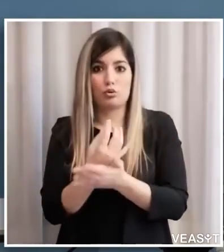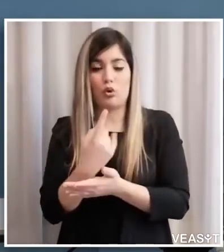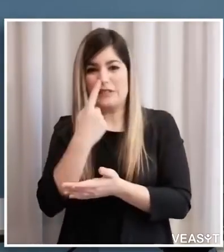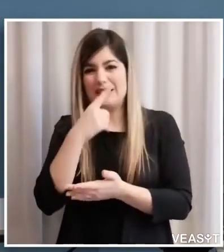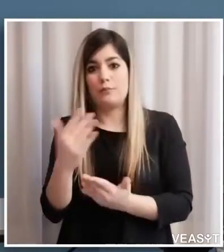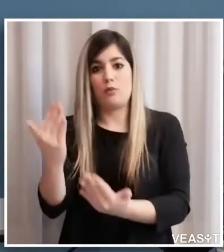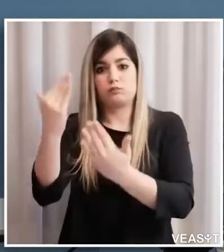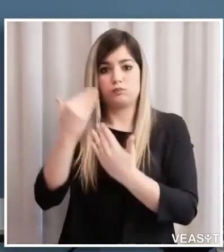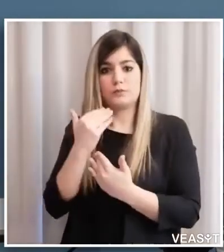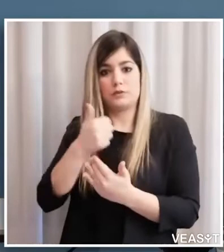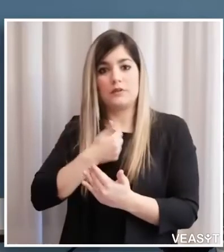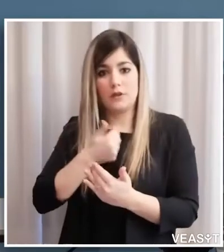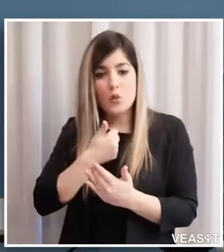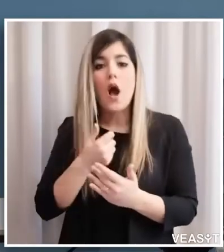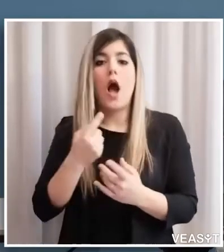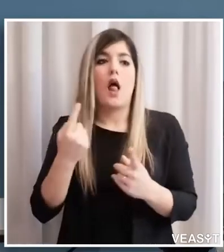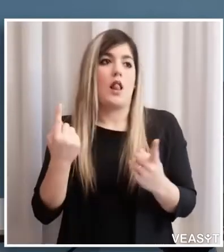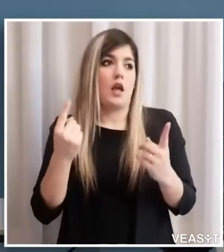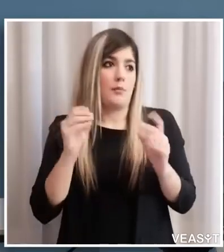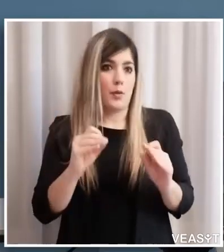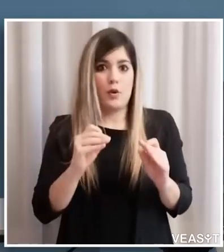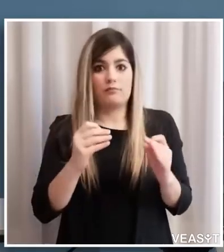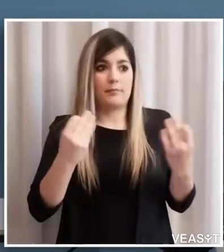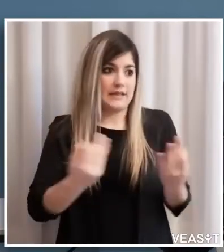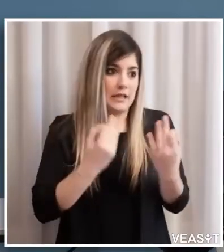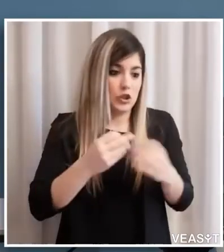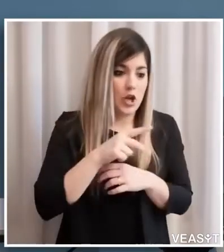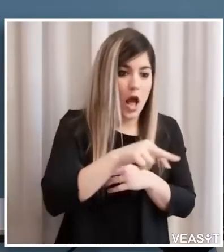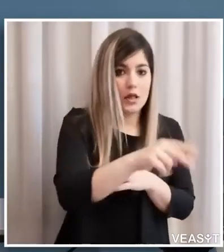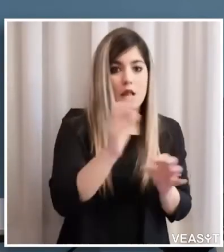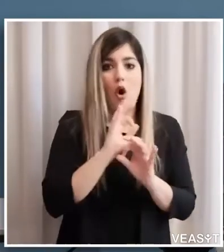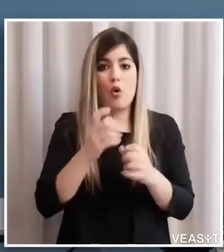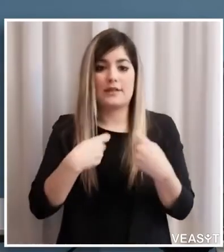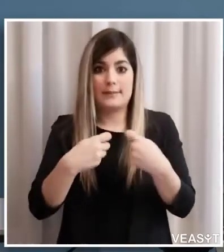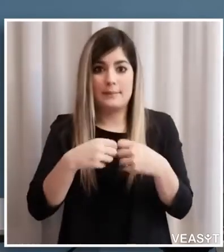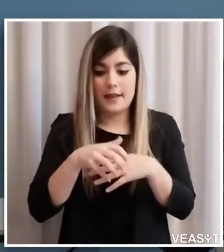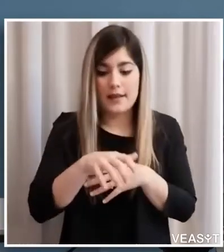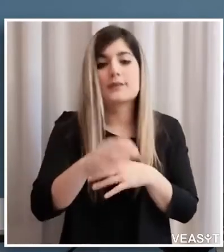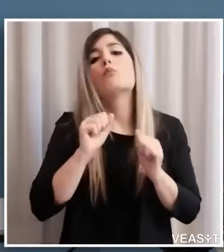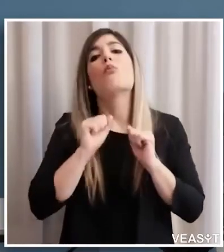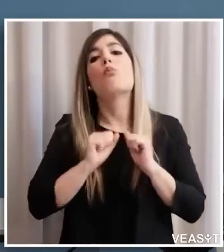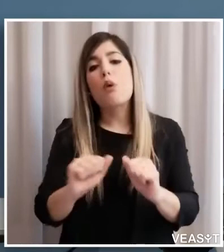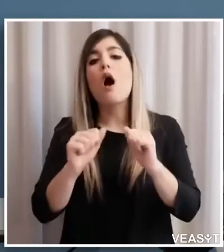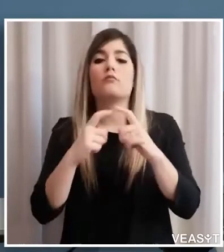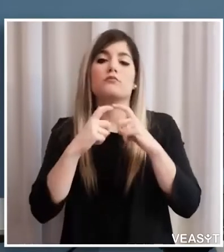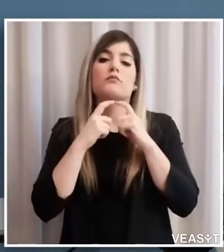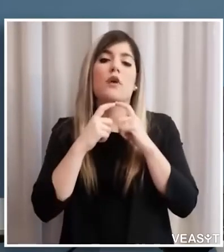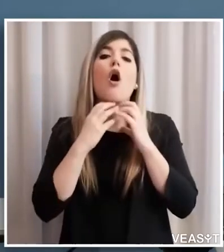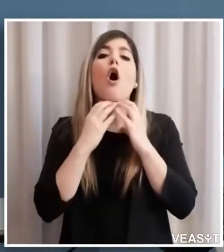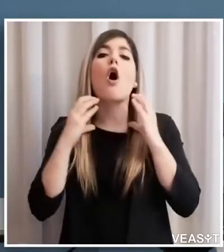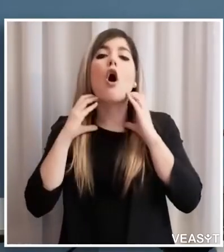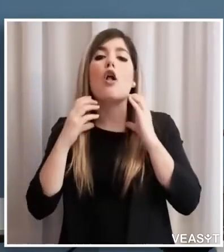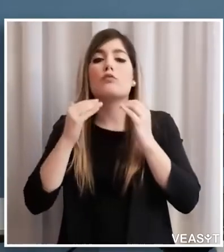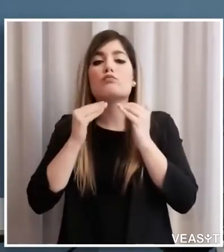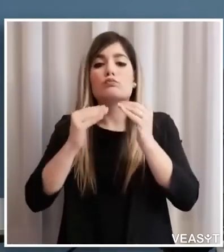passeggiata per fare la spesa basta anche diciamo un scaldacollo un tessuto perché sempre in tema è quella della